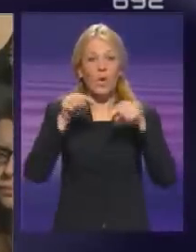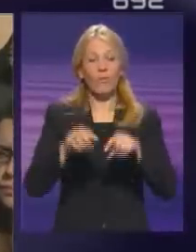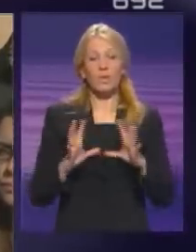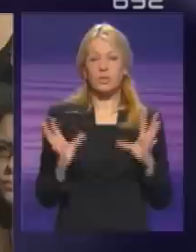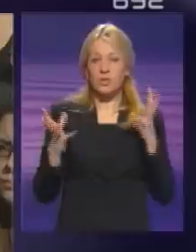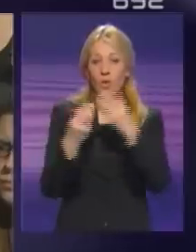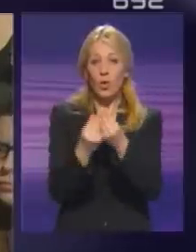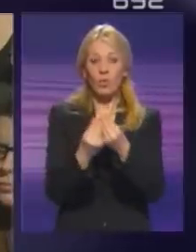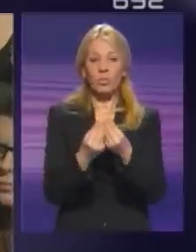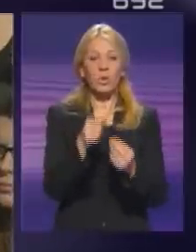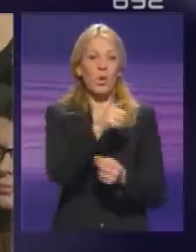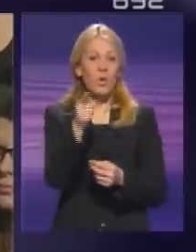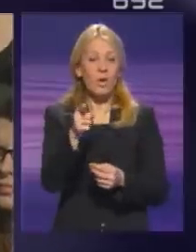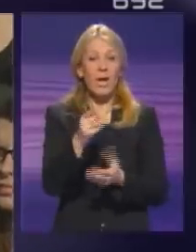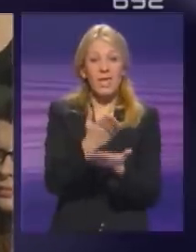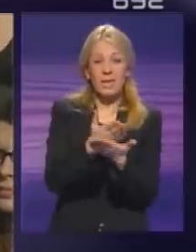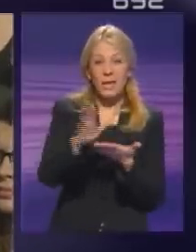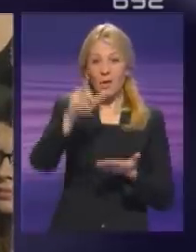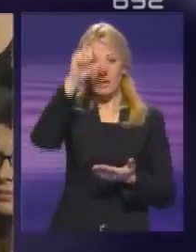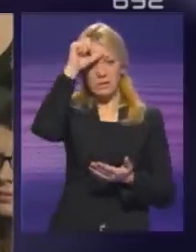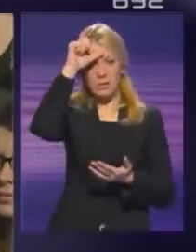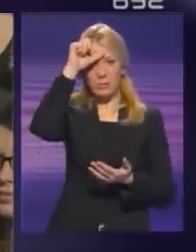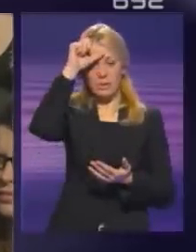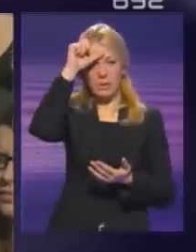okupio onaj deo Srbije,